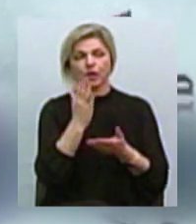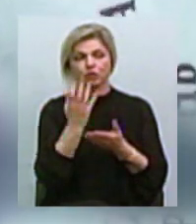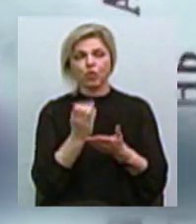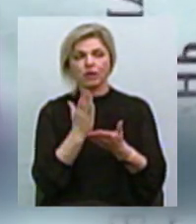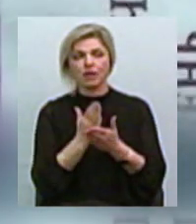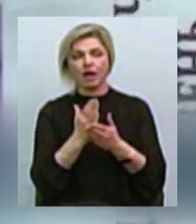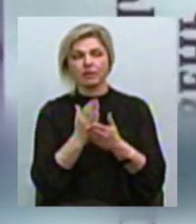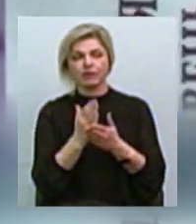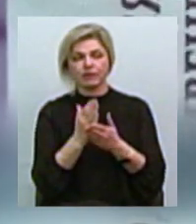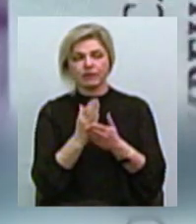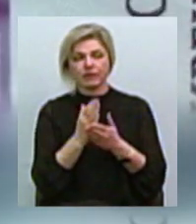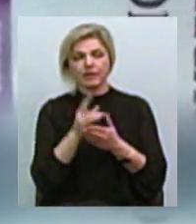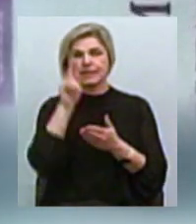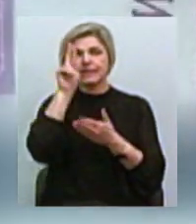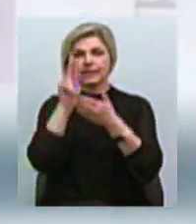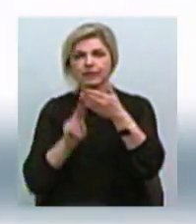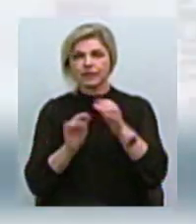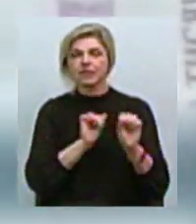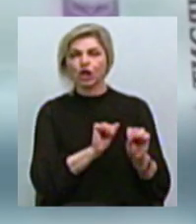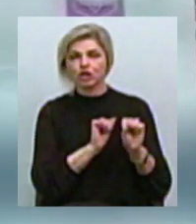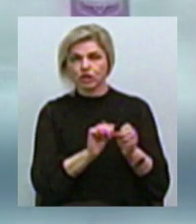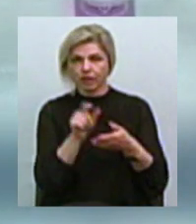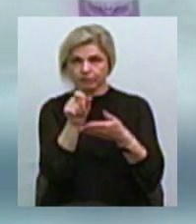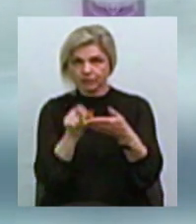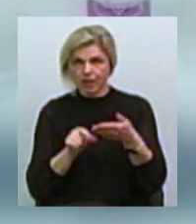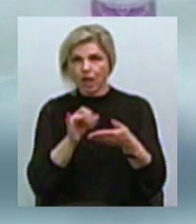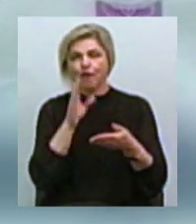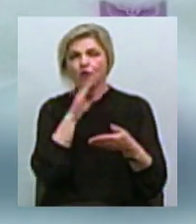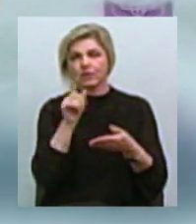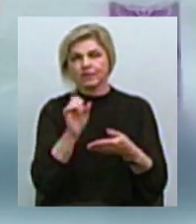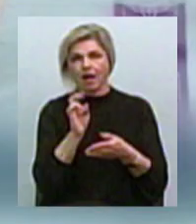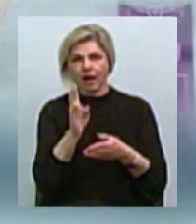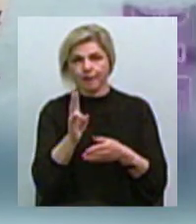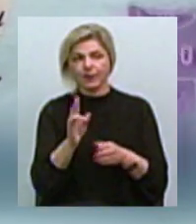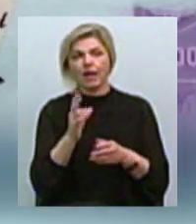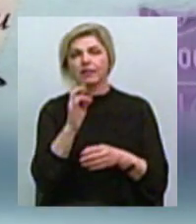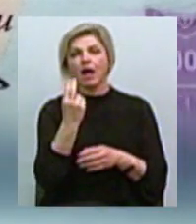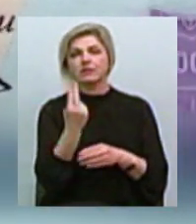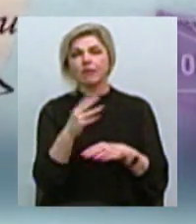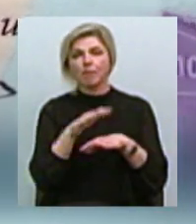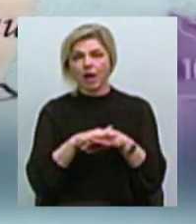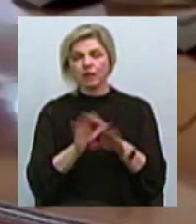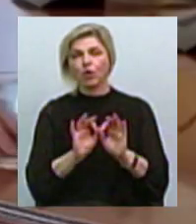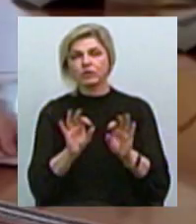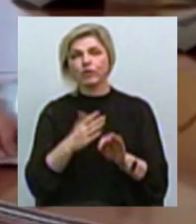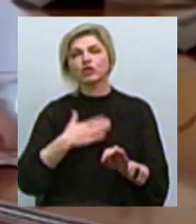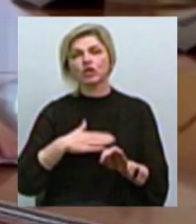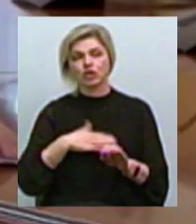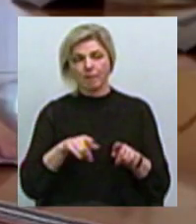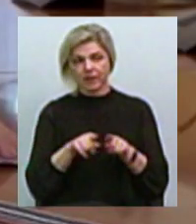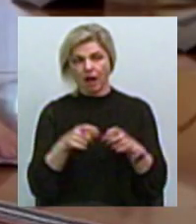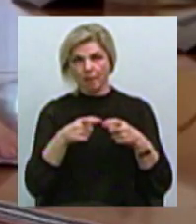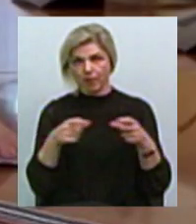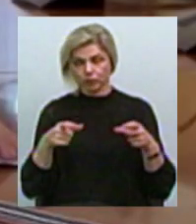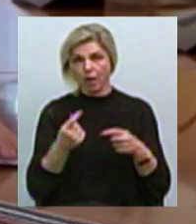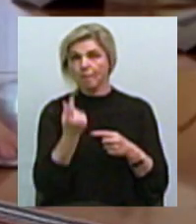віконна полімерна стрічка і захисна стрічка, а також водяний знак У Нацбанку розповідають, чому ввели таку банкноту Причина перша –